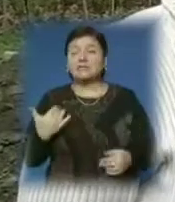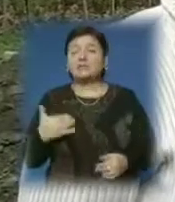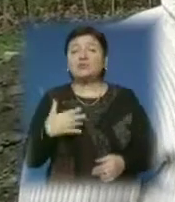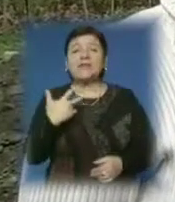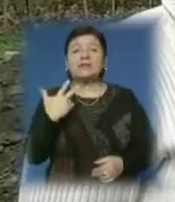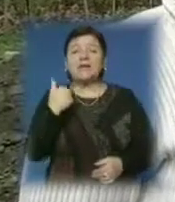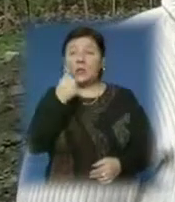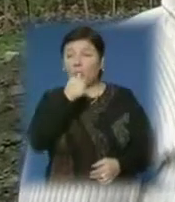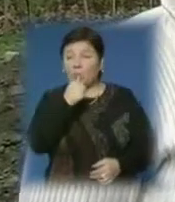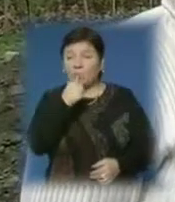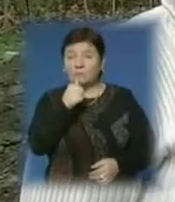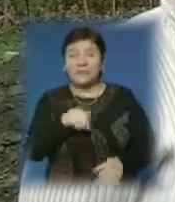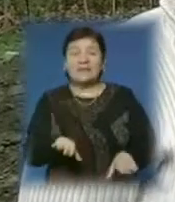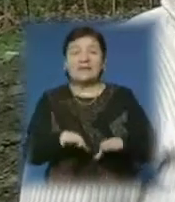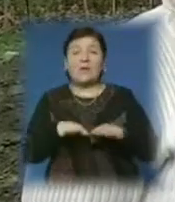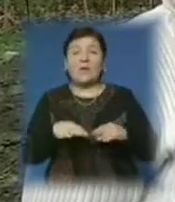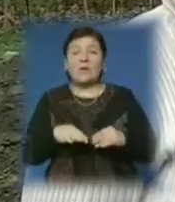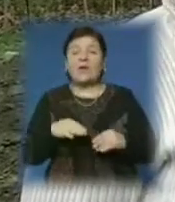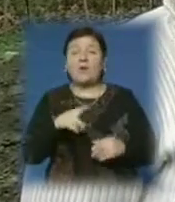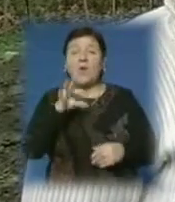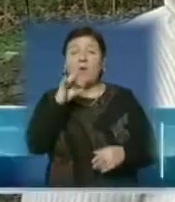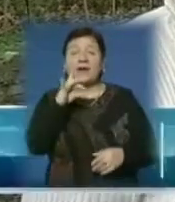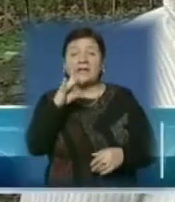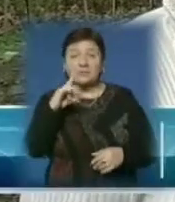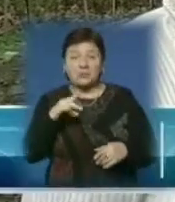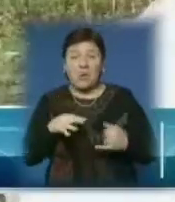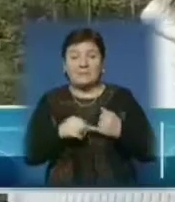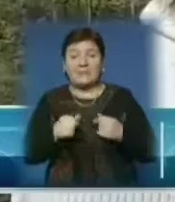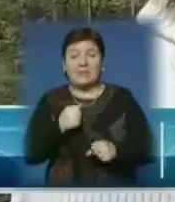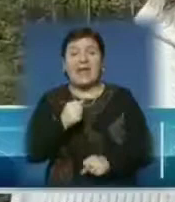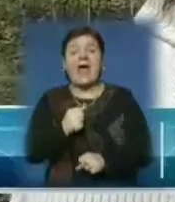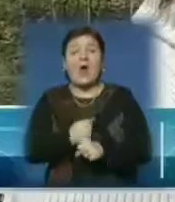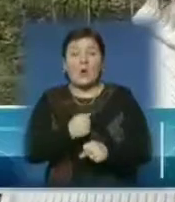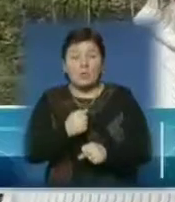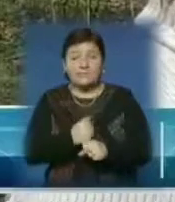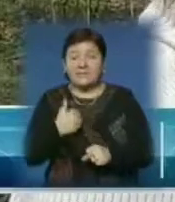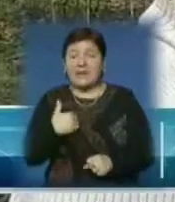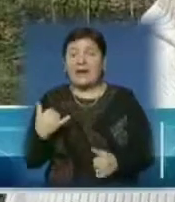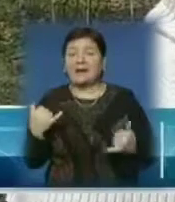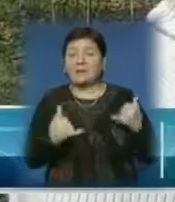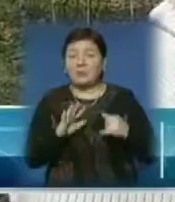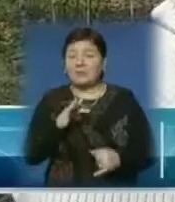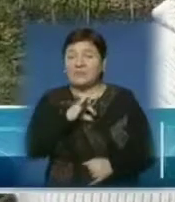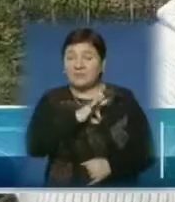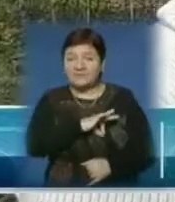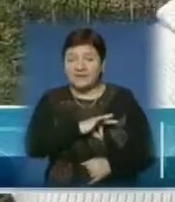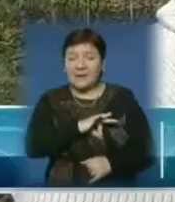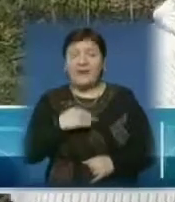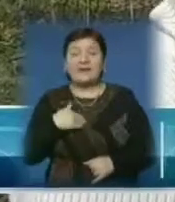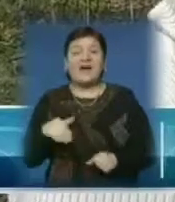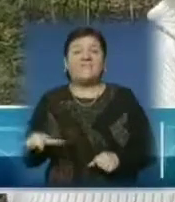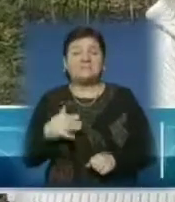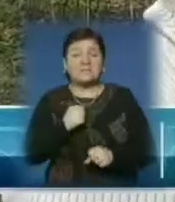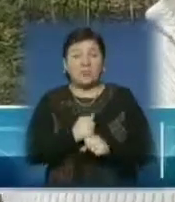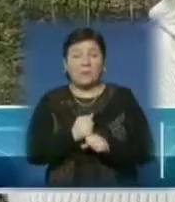я в клубі органічного землеробства і я хімію не використовую. Я все зробила, обклала шифером,